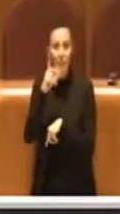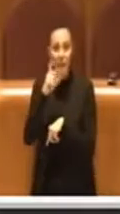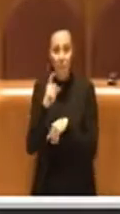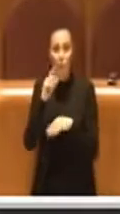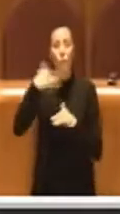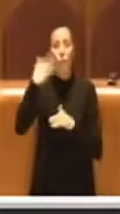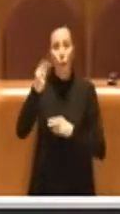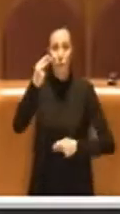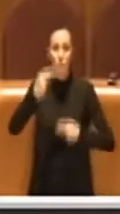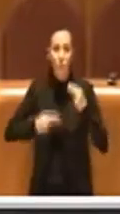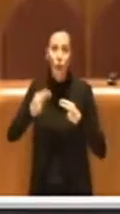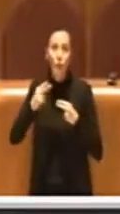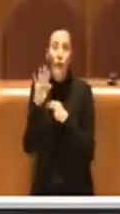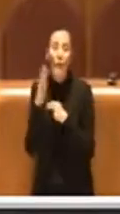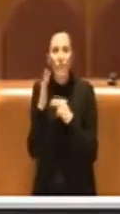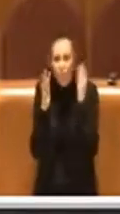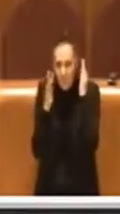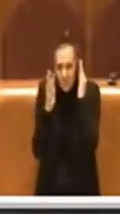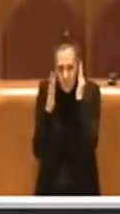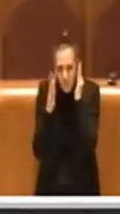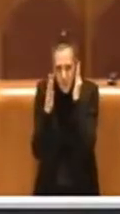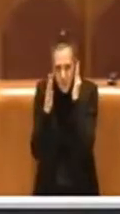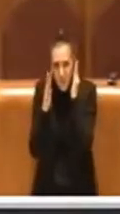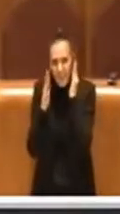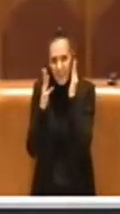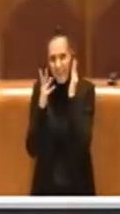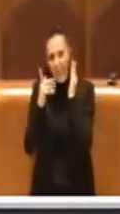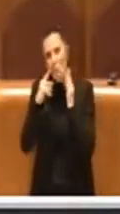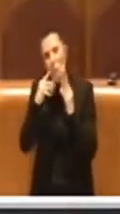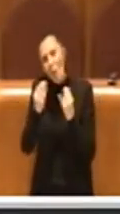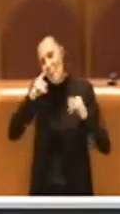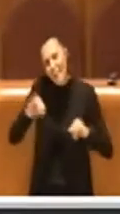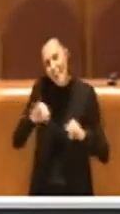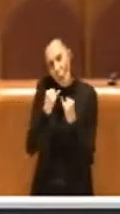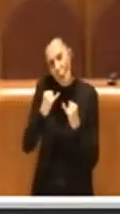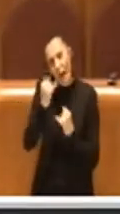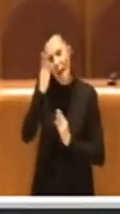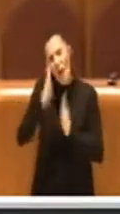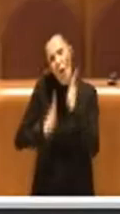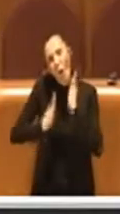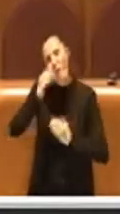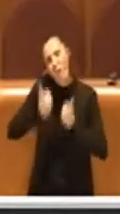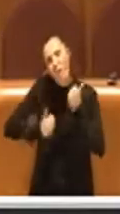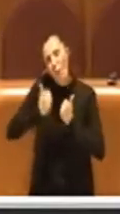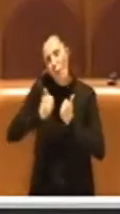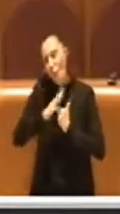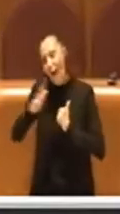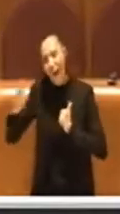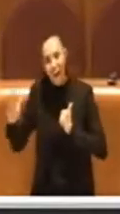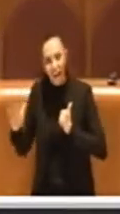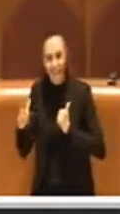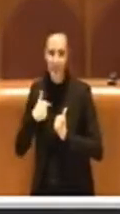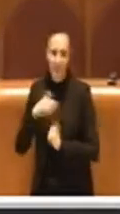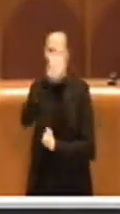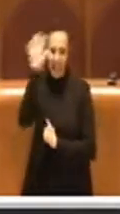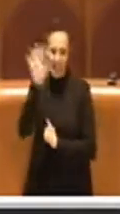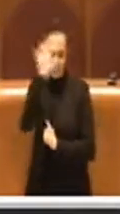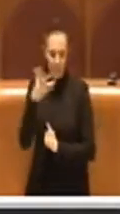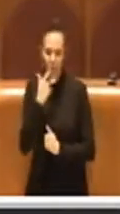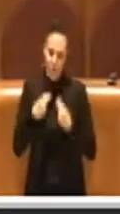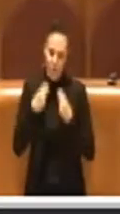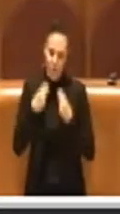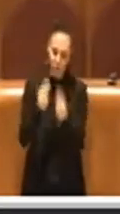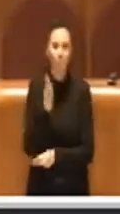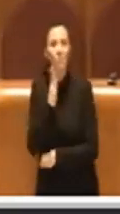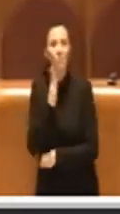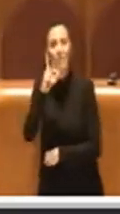probabilmente speculare a molti altri, vi posso dire che, facendo un esempio, questo debito fuori